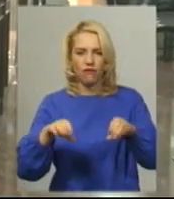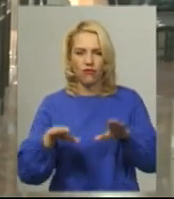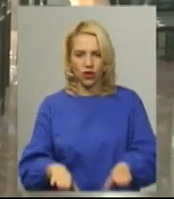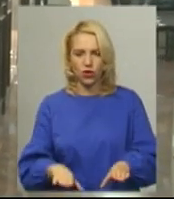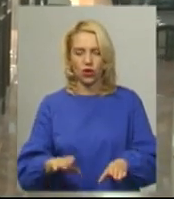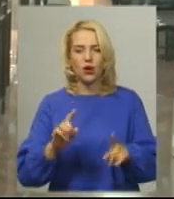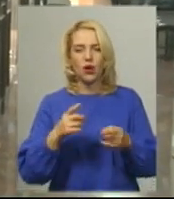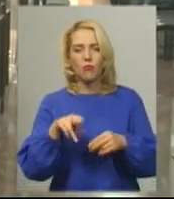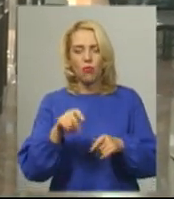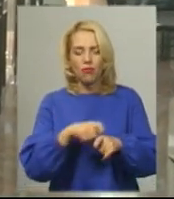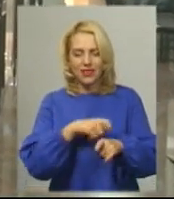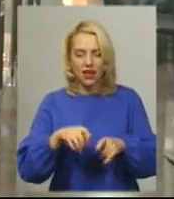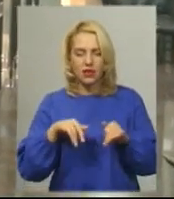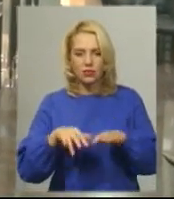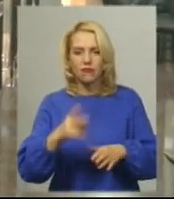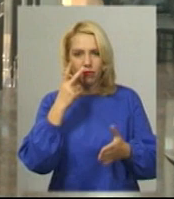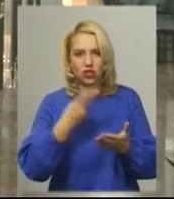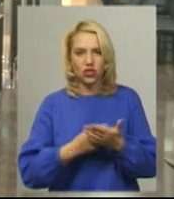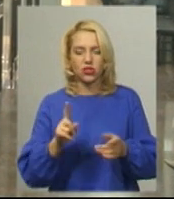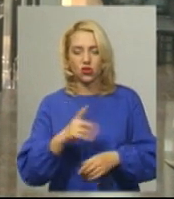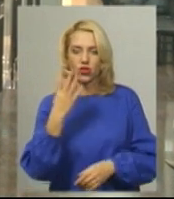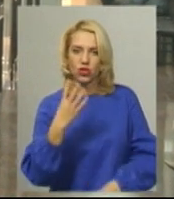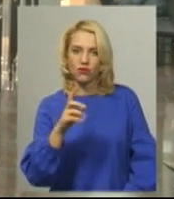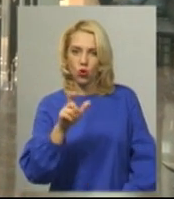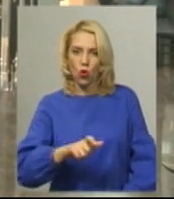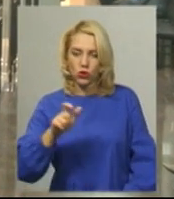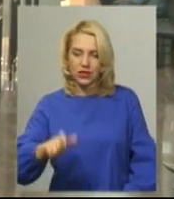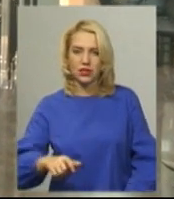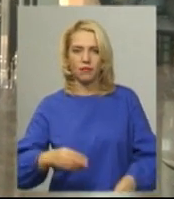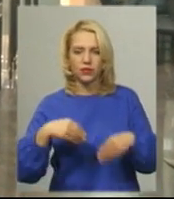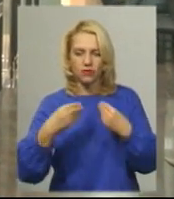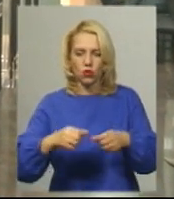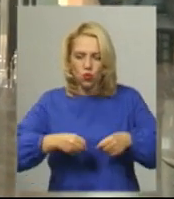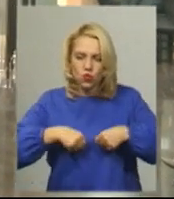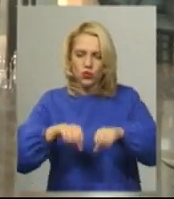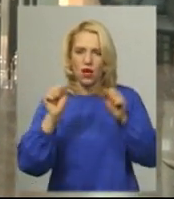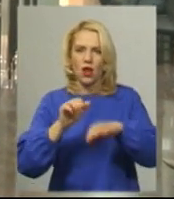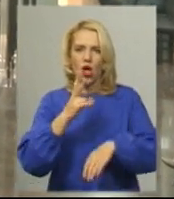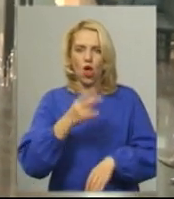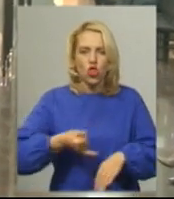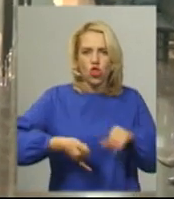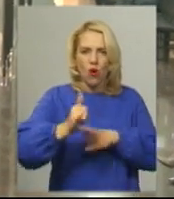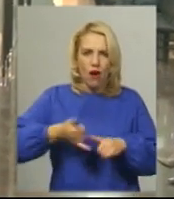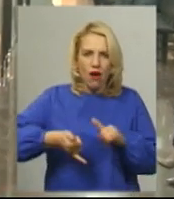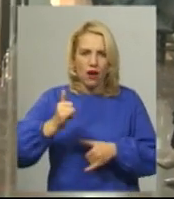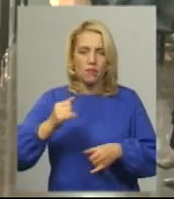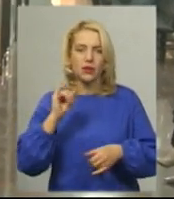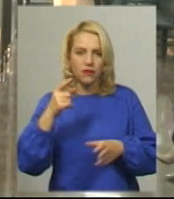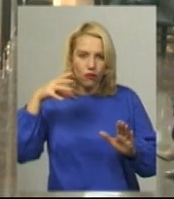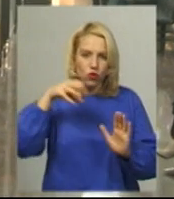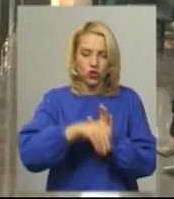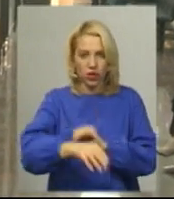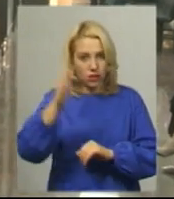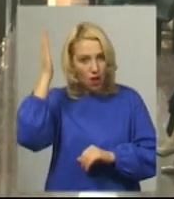По матеріалах справи бачається, що там четверо осіб наносили удари ногами усі частини тіла, включаючи